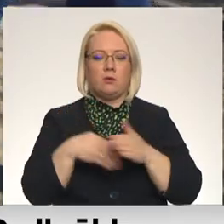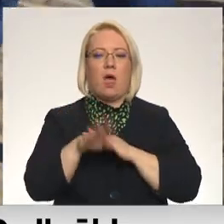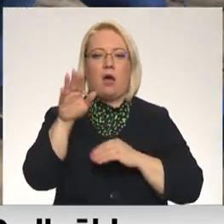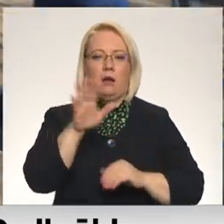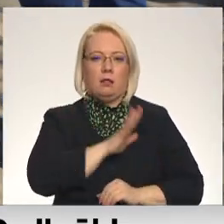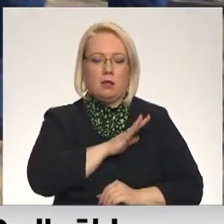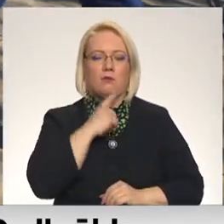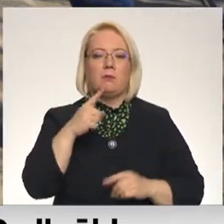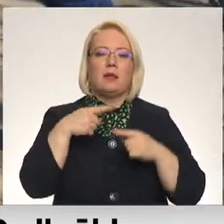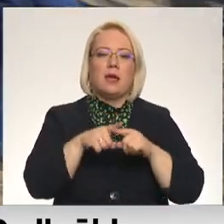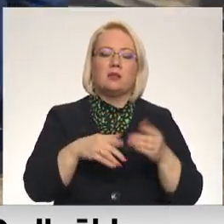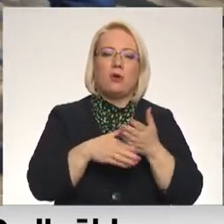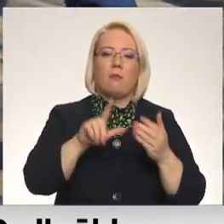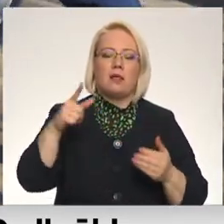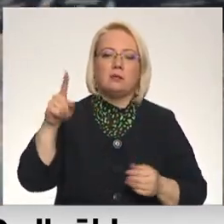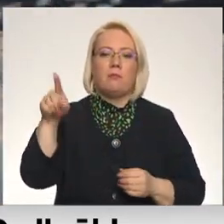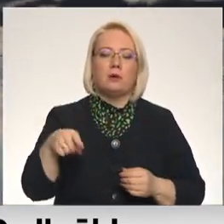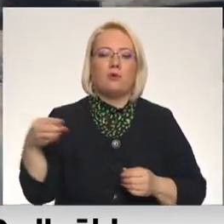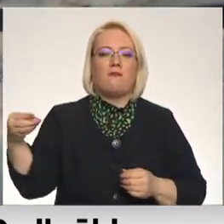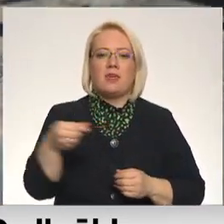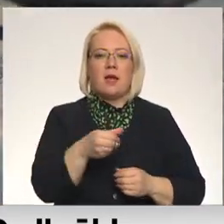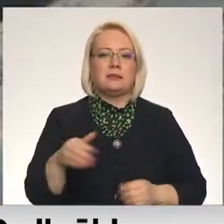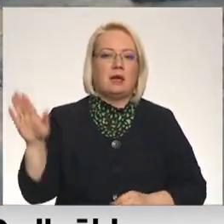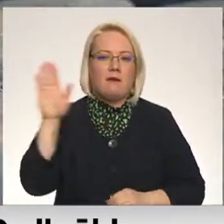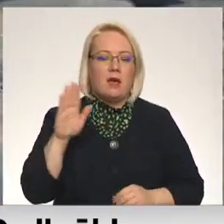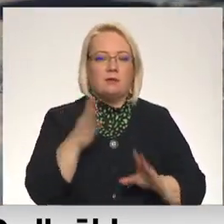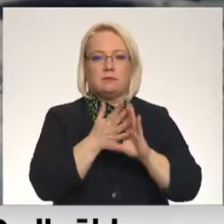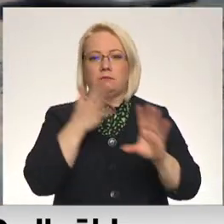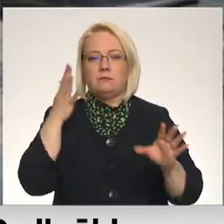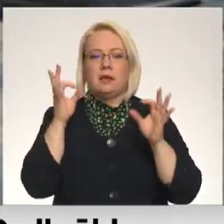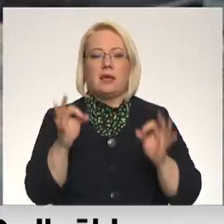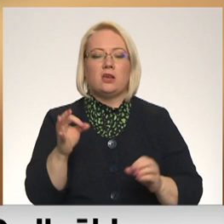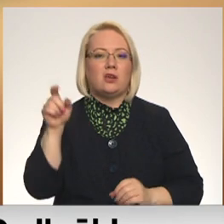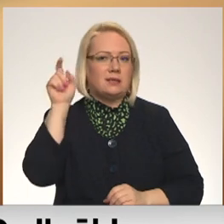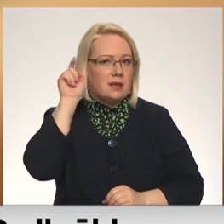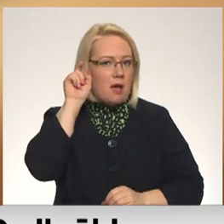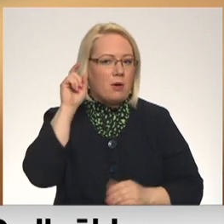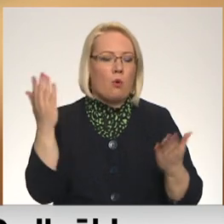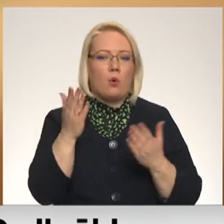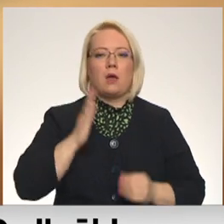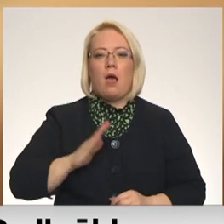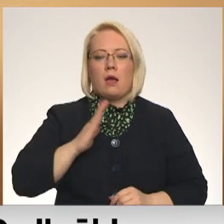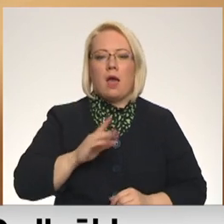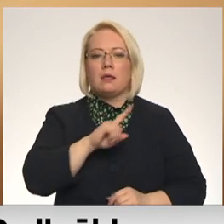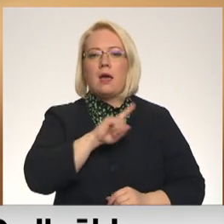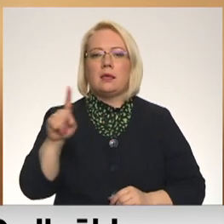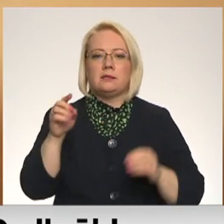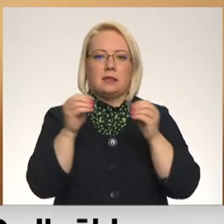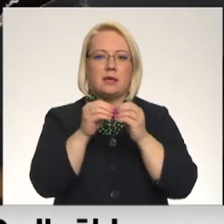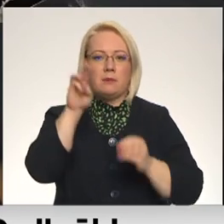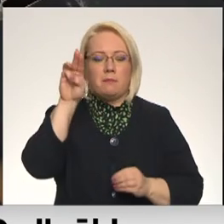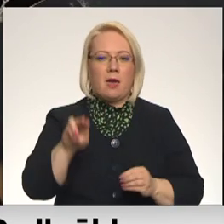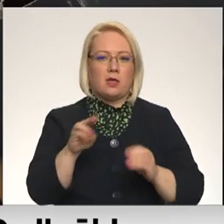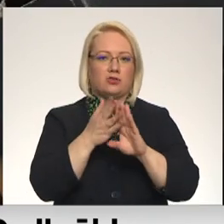palīgu līdzekļu pieprasīmu, ko finansē valsts, vislielākās rinda šobrīd ir uz dzirdes aparātiem, kur jāgaida līdz pat desmit mēnešiem